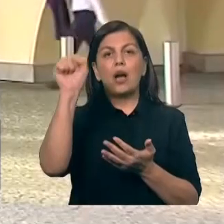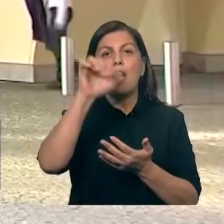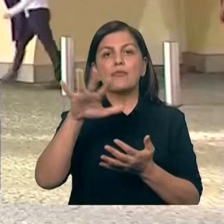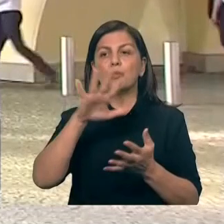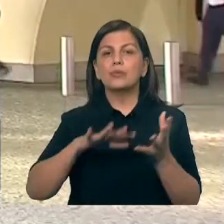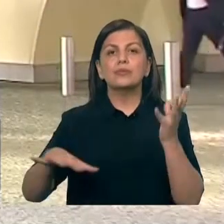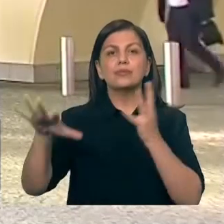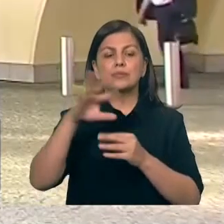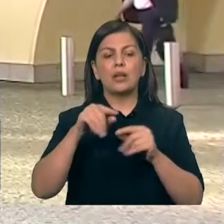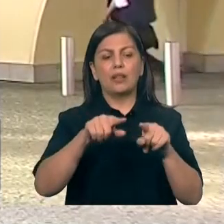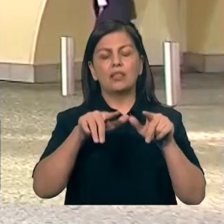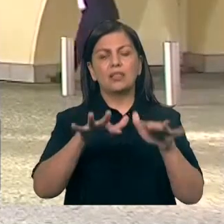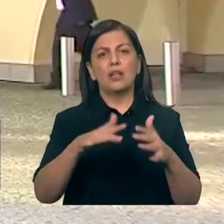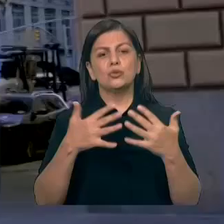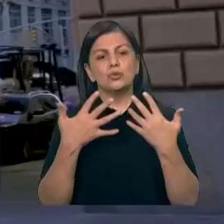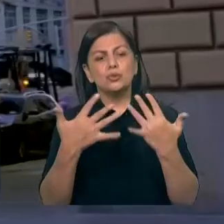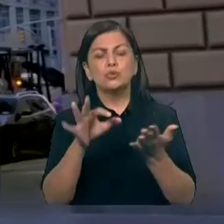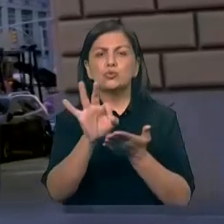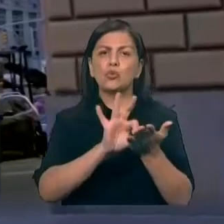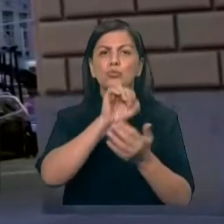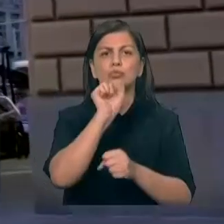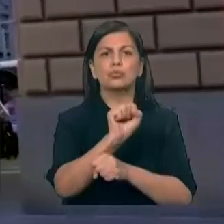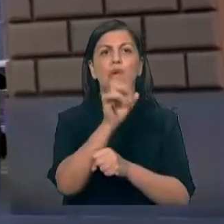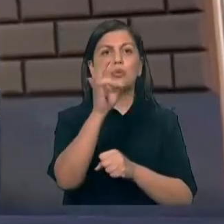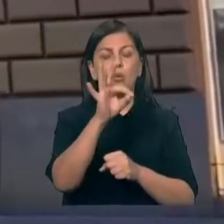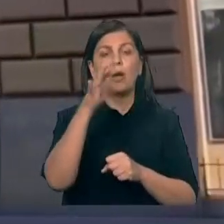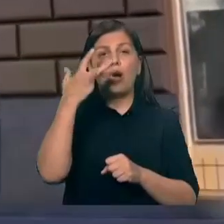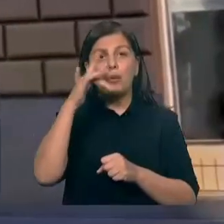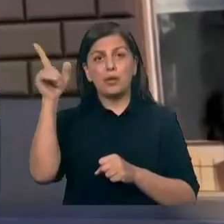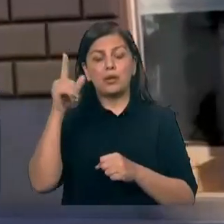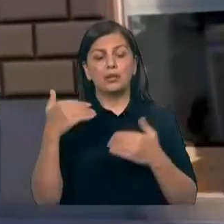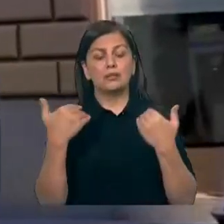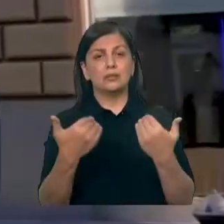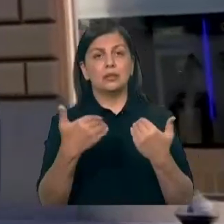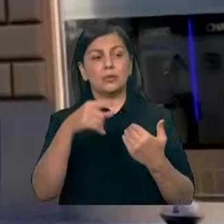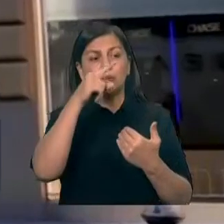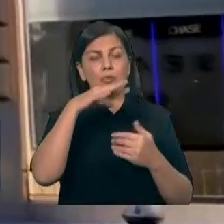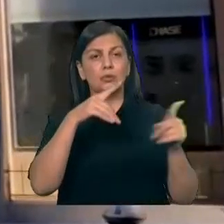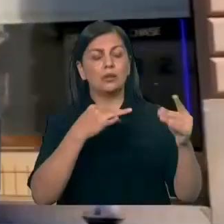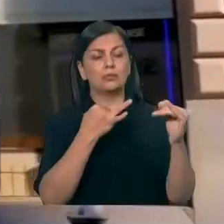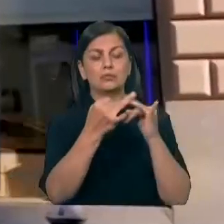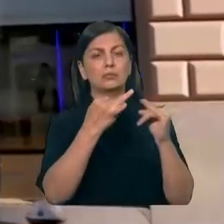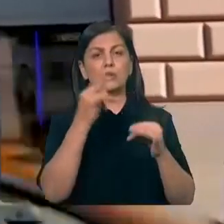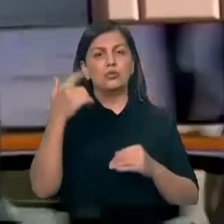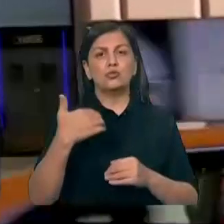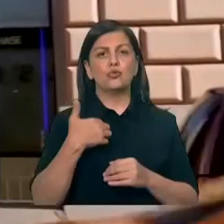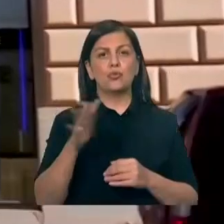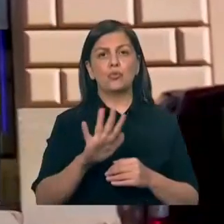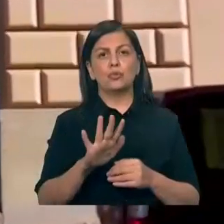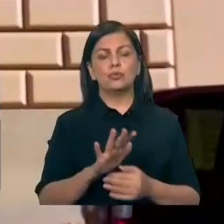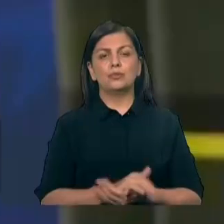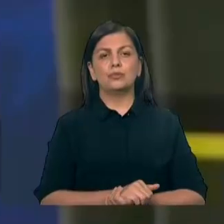konfliktin dərhal dayandırılmasını tələb etsələr də, rəsmi Vaşington Rusiya ilə indiki dönəmdə danışıqlara getməyin tərəfdarı deyil.